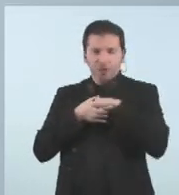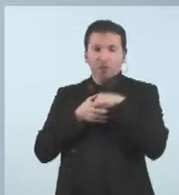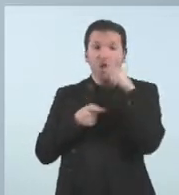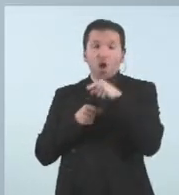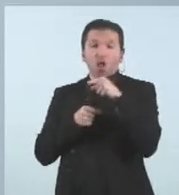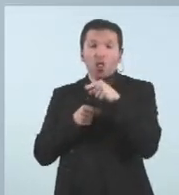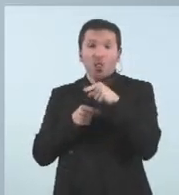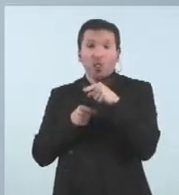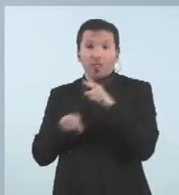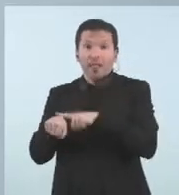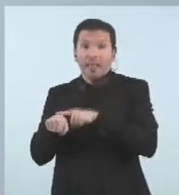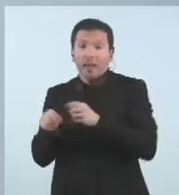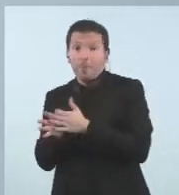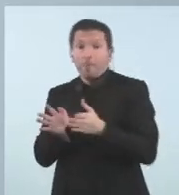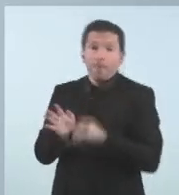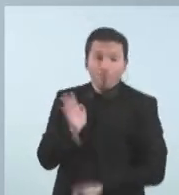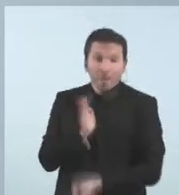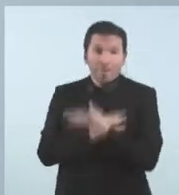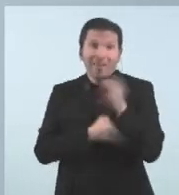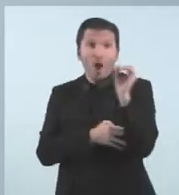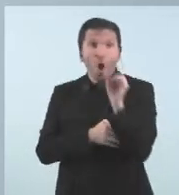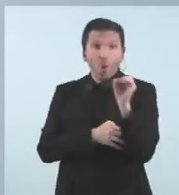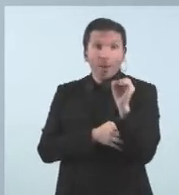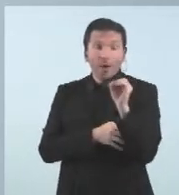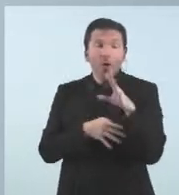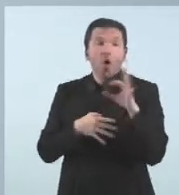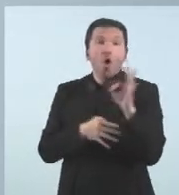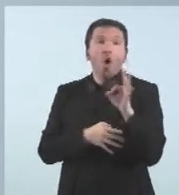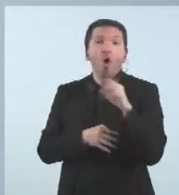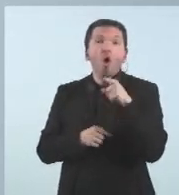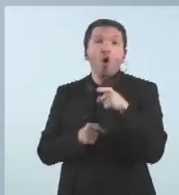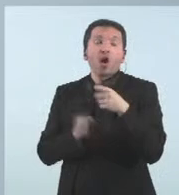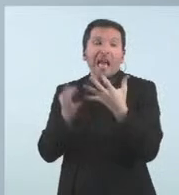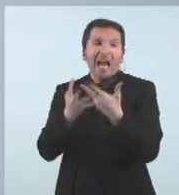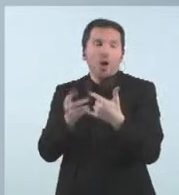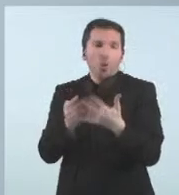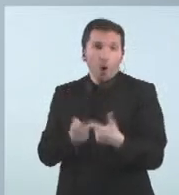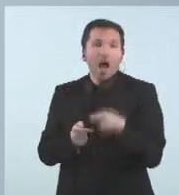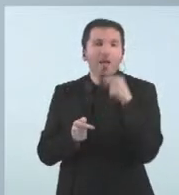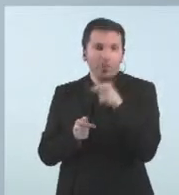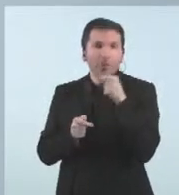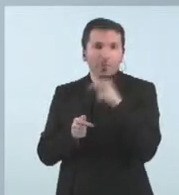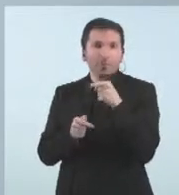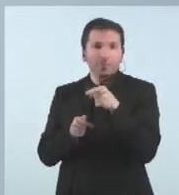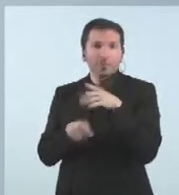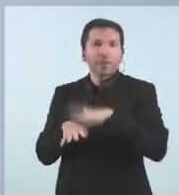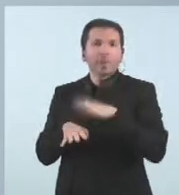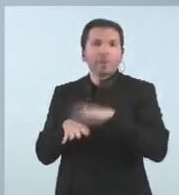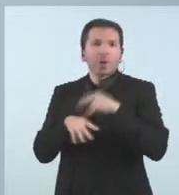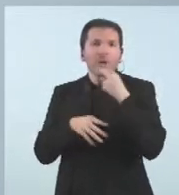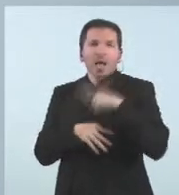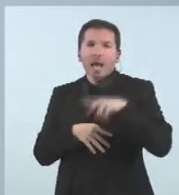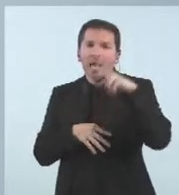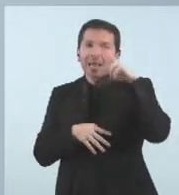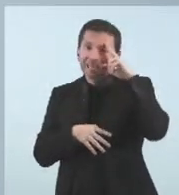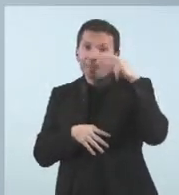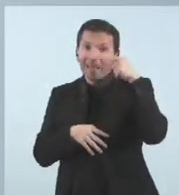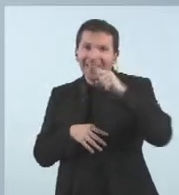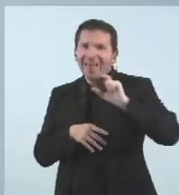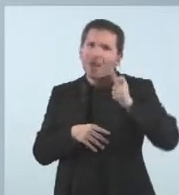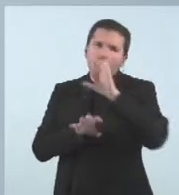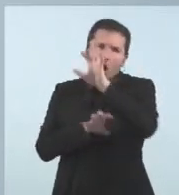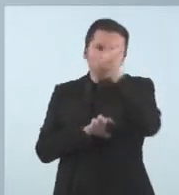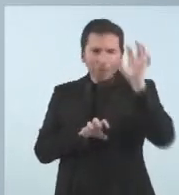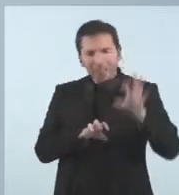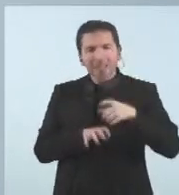i el percentatge de reinfecció que ara calcularem amb l'Omicron, perquè sabem, per l'experiència d'altres països, que persones